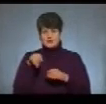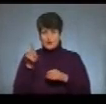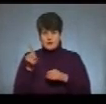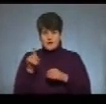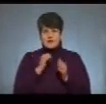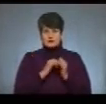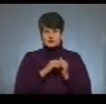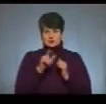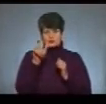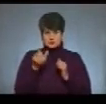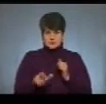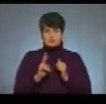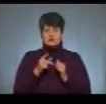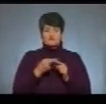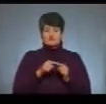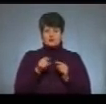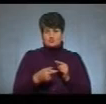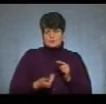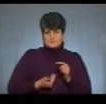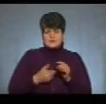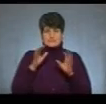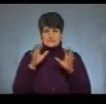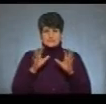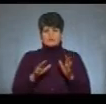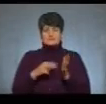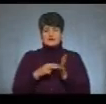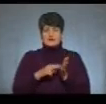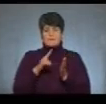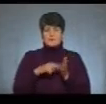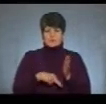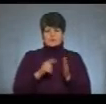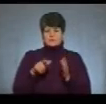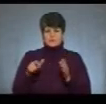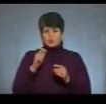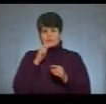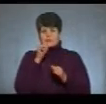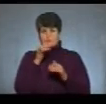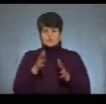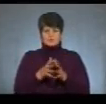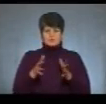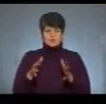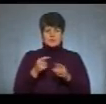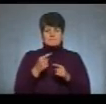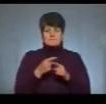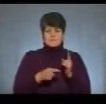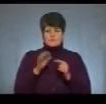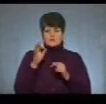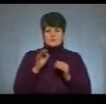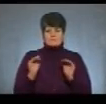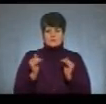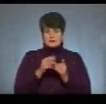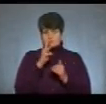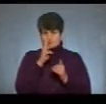особи, яка в цьому номері мешкає. За законом, ставка податку для громадян України не може перевищувати пів відсотка від мінімальної